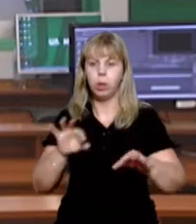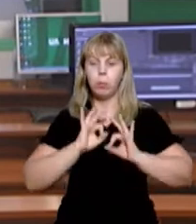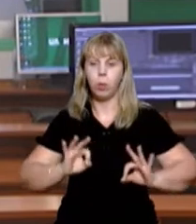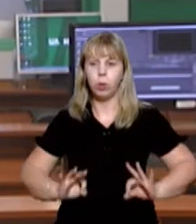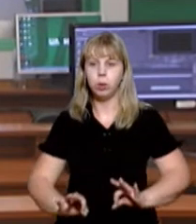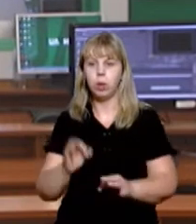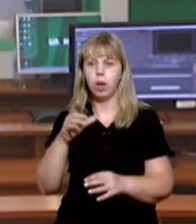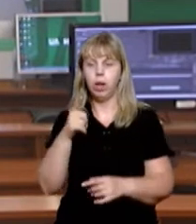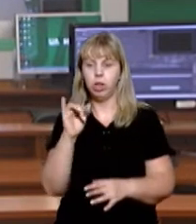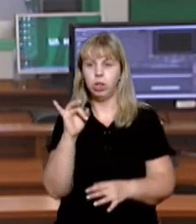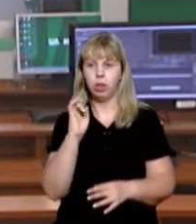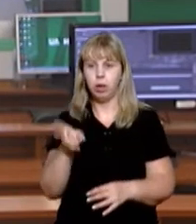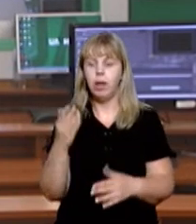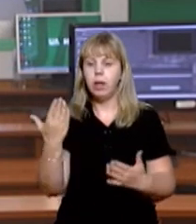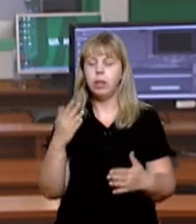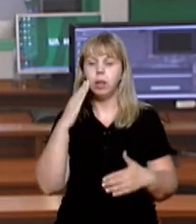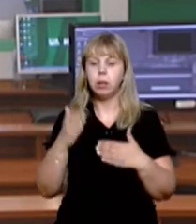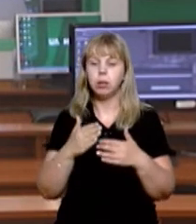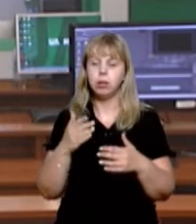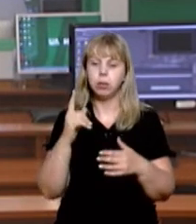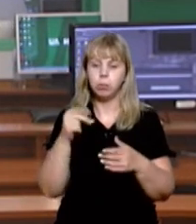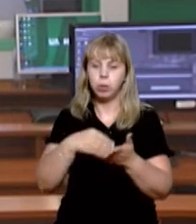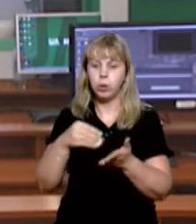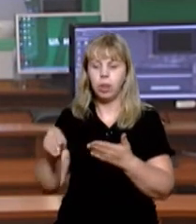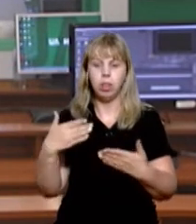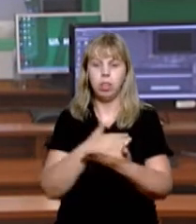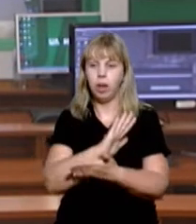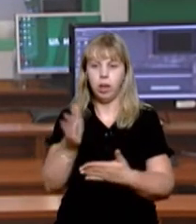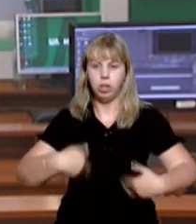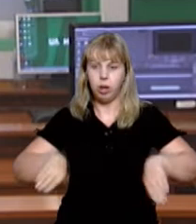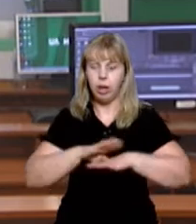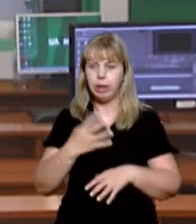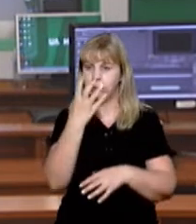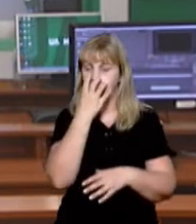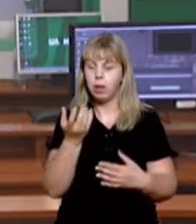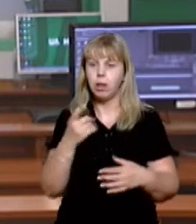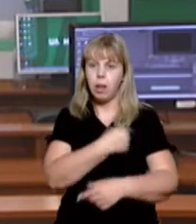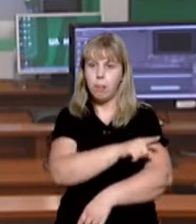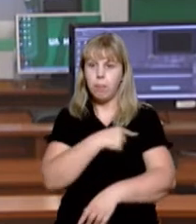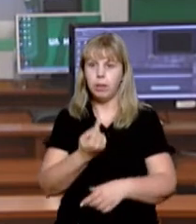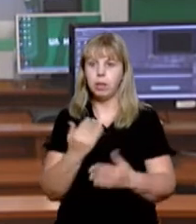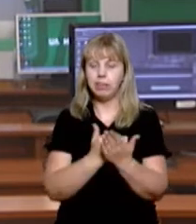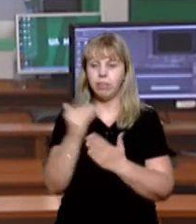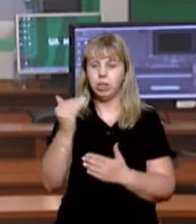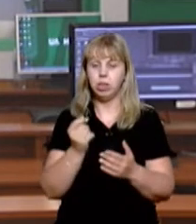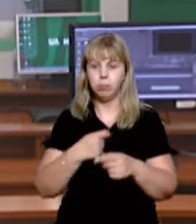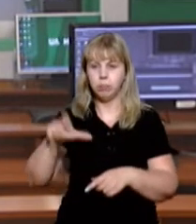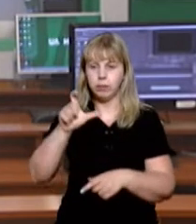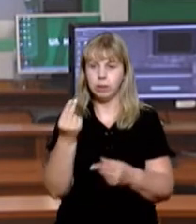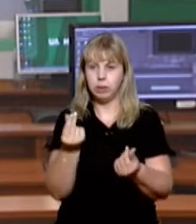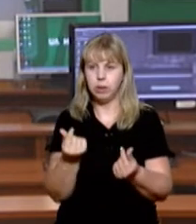прокуратури Катерина Хижняк. Їх підозрюють у закупівлі неякісних халатів та респіраторів для медиків за завищеними цінами.